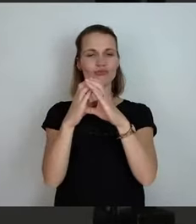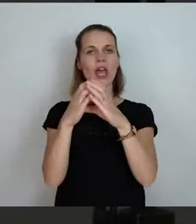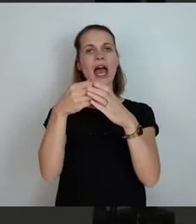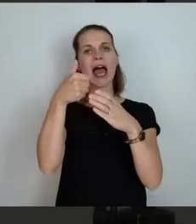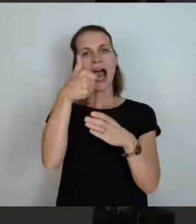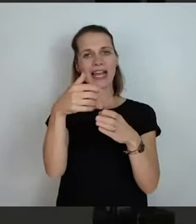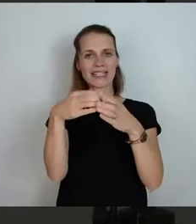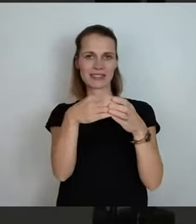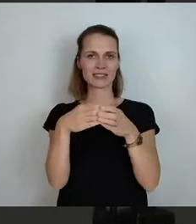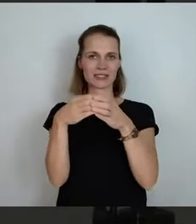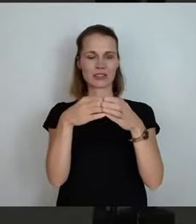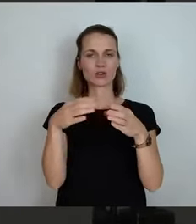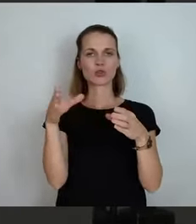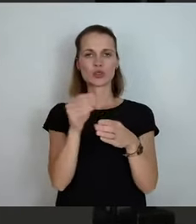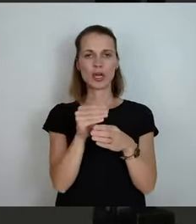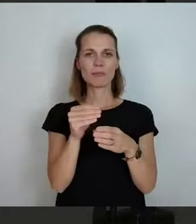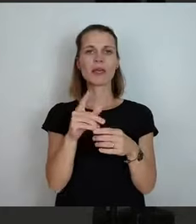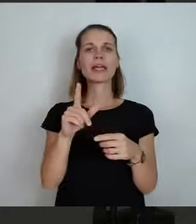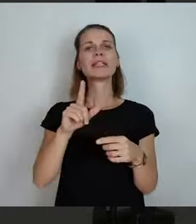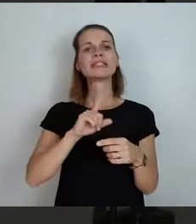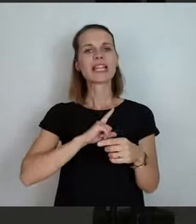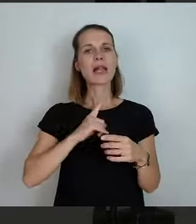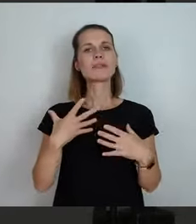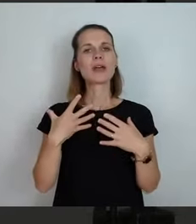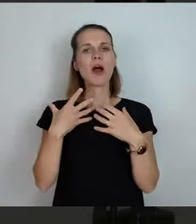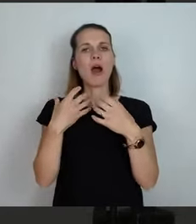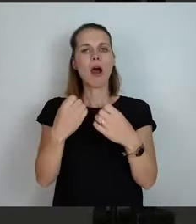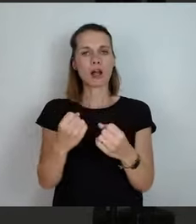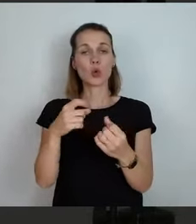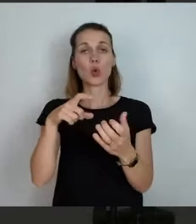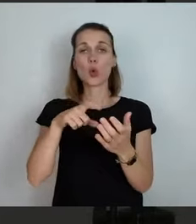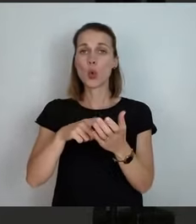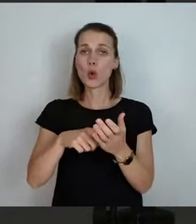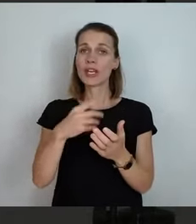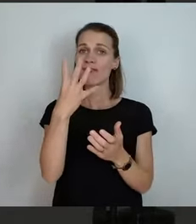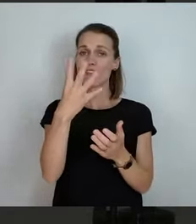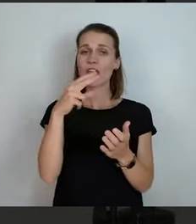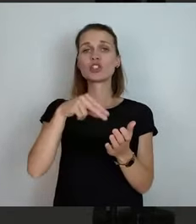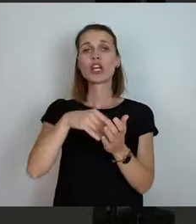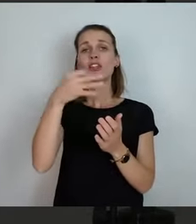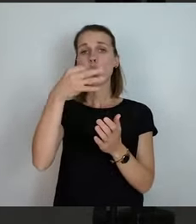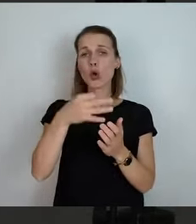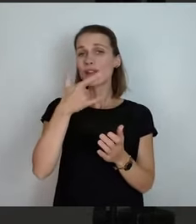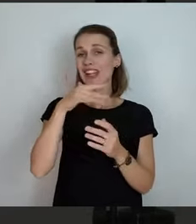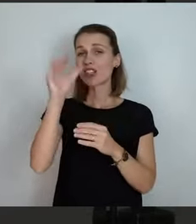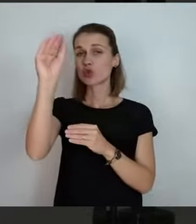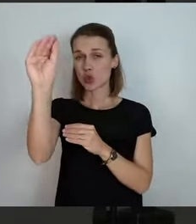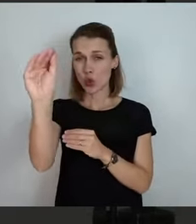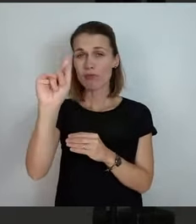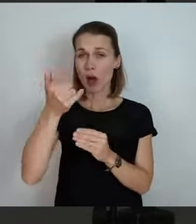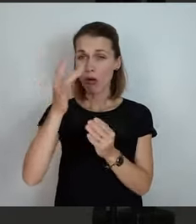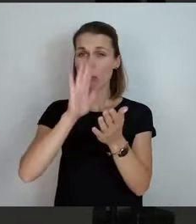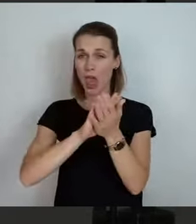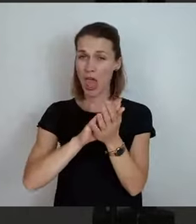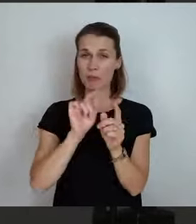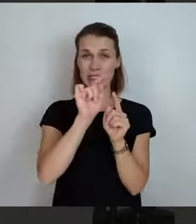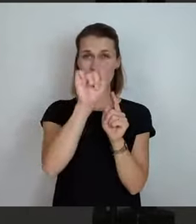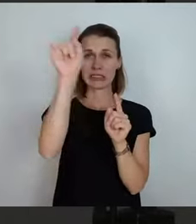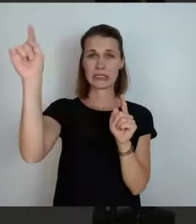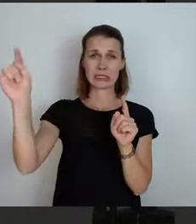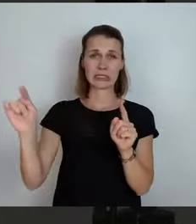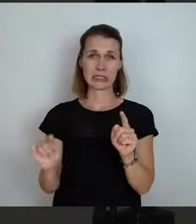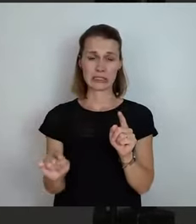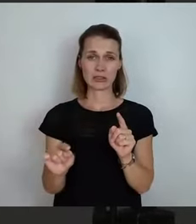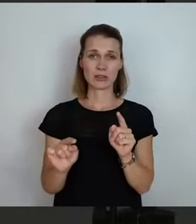ist ein reiner Selbsterhaltungstrieb, weil wir diese vier Standorte gerne in die Zukunft hinein behalten wollen. Keines dieser Häuser